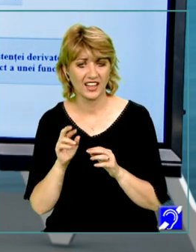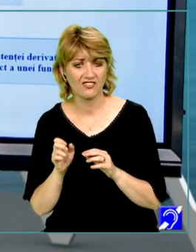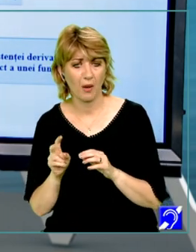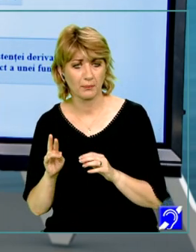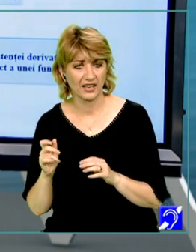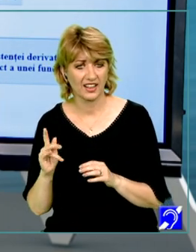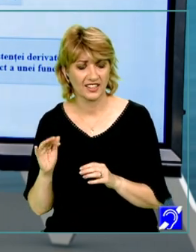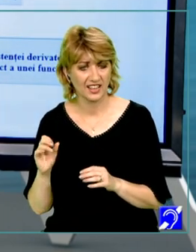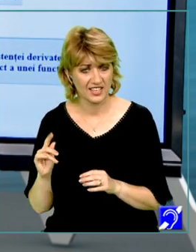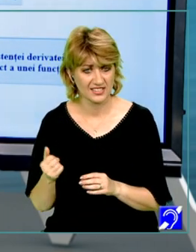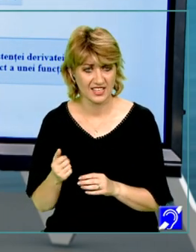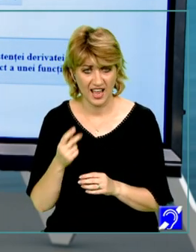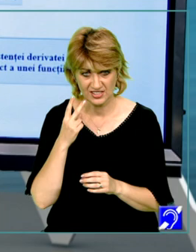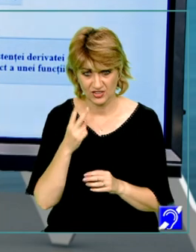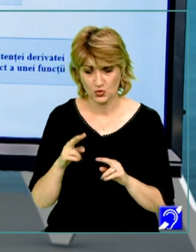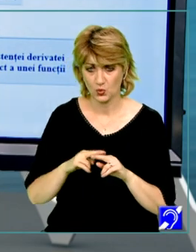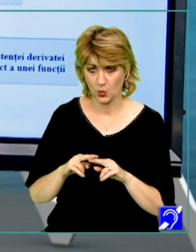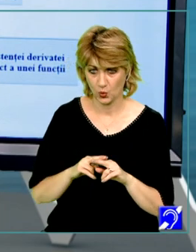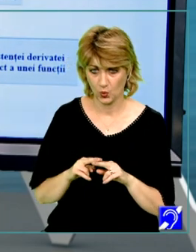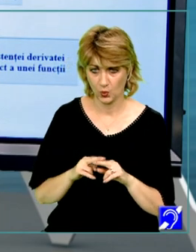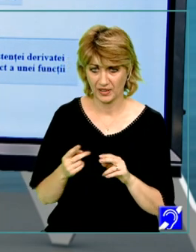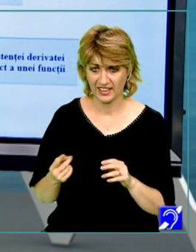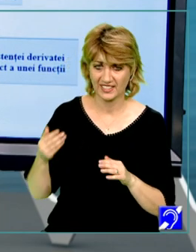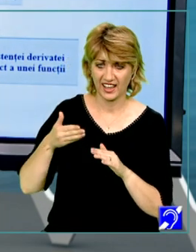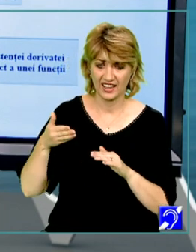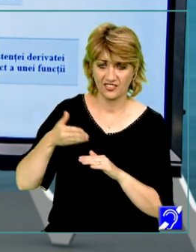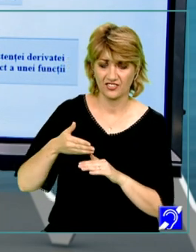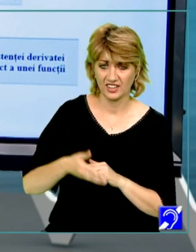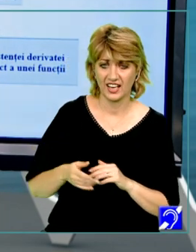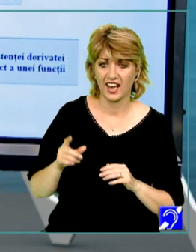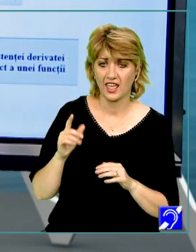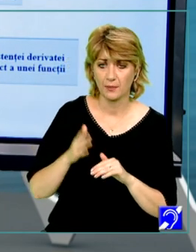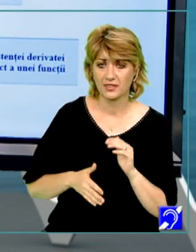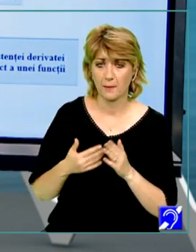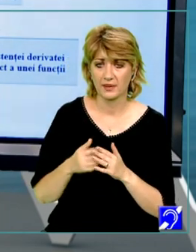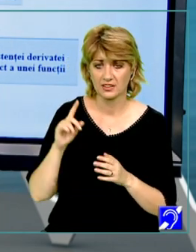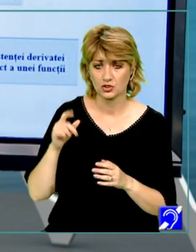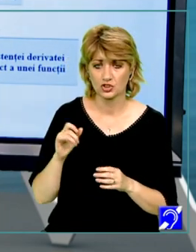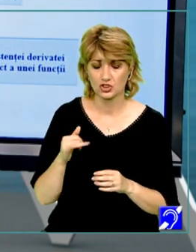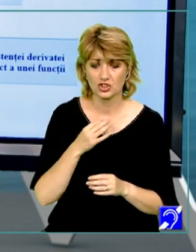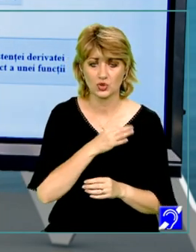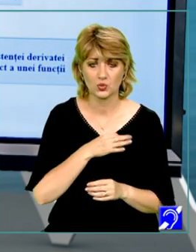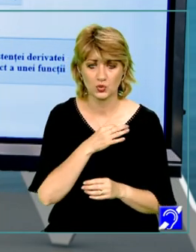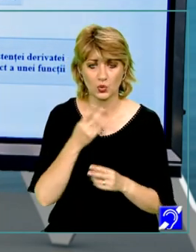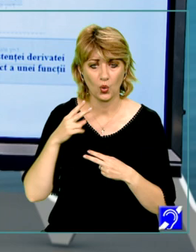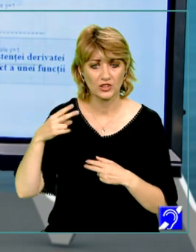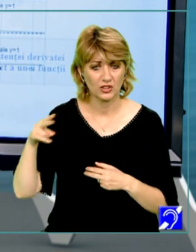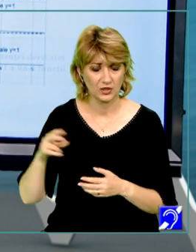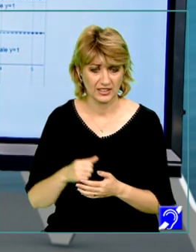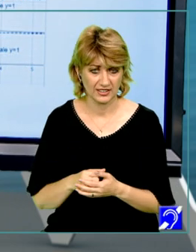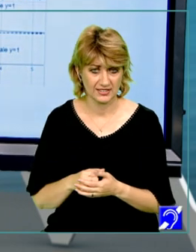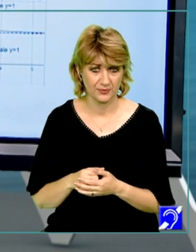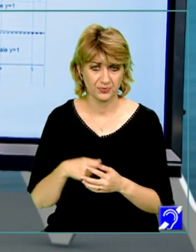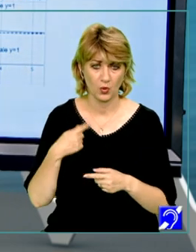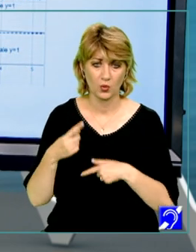ați văzut cum intervine limita pentru derivată și studiul continuității. Trecem la